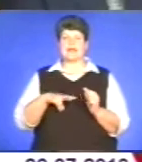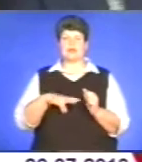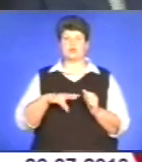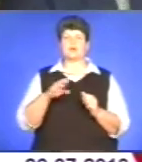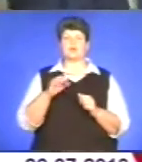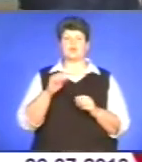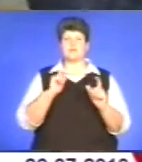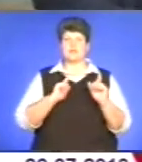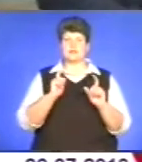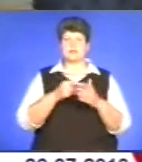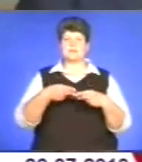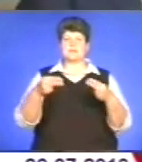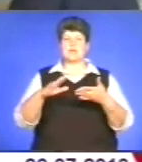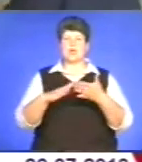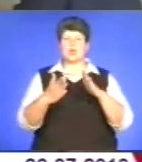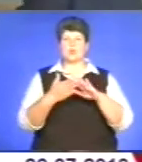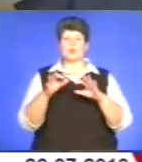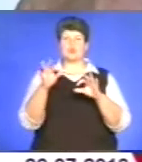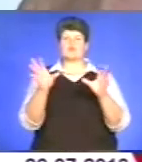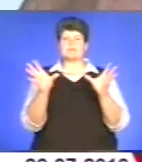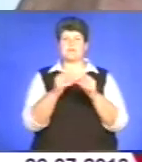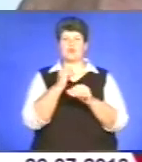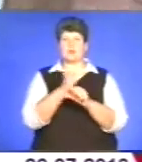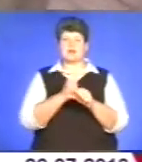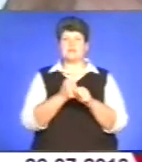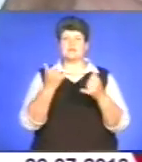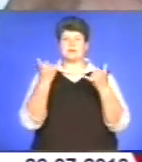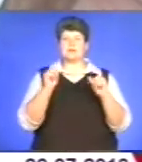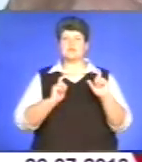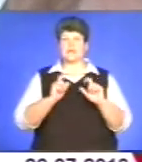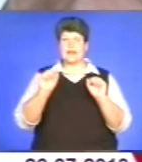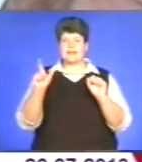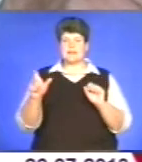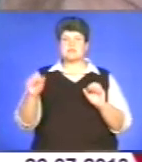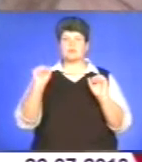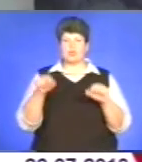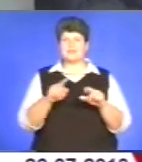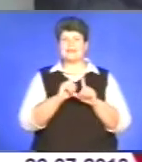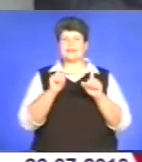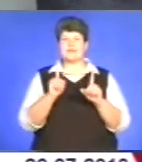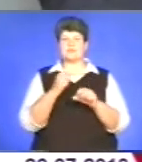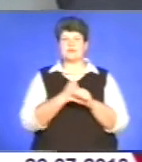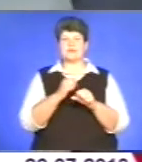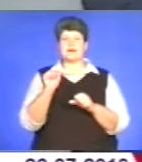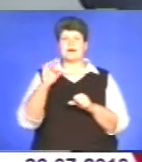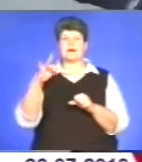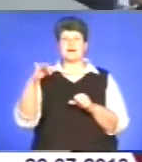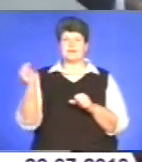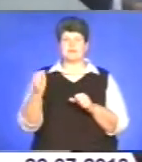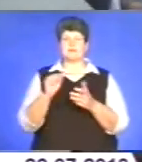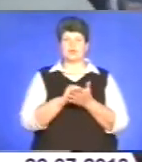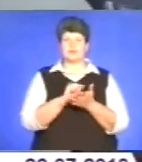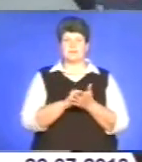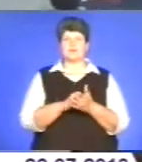університету підписали угоду про співпрацю. Відтепер студенти зможуть не тільки працювати з архівними документами, а й збагачувати державну